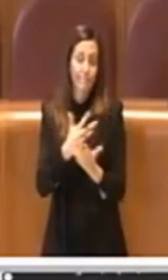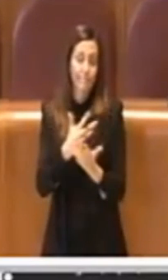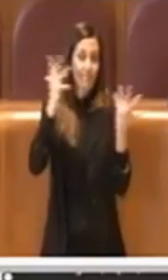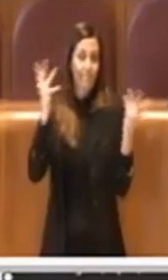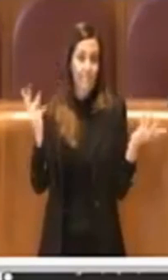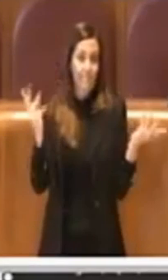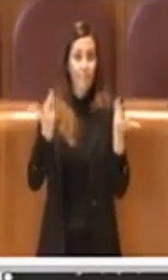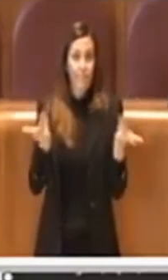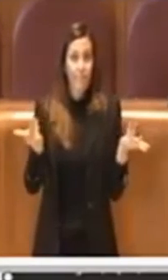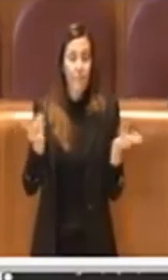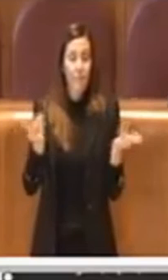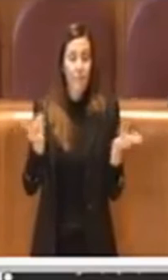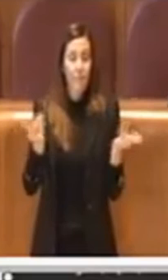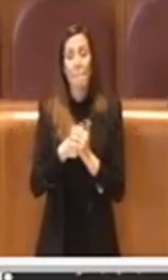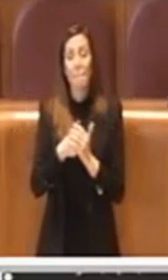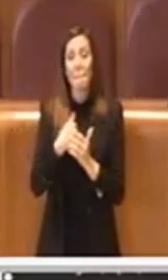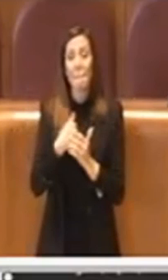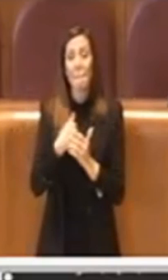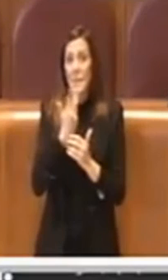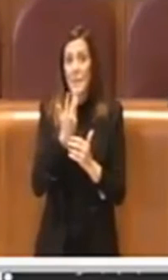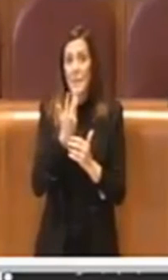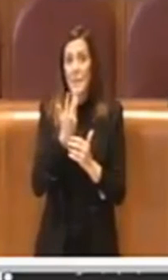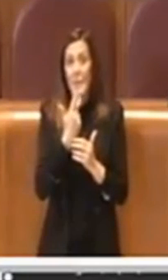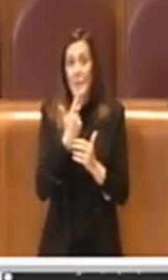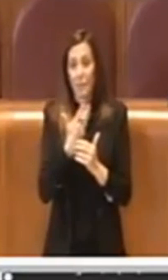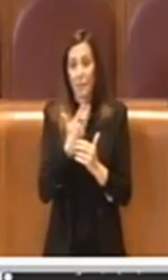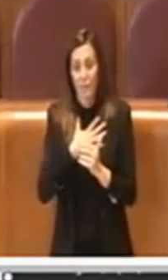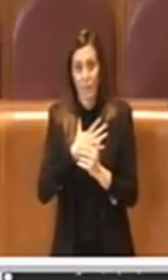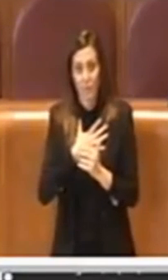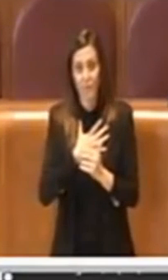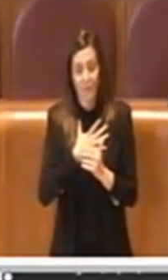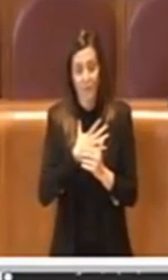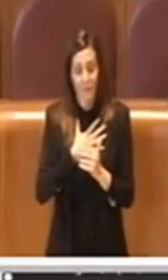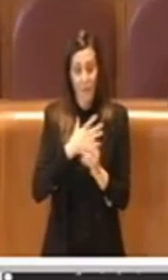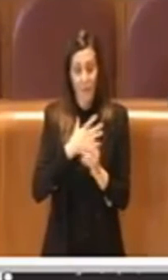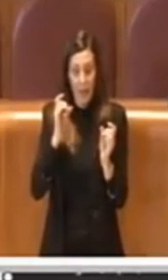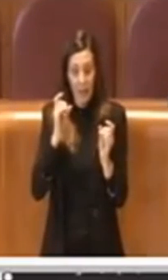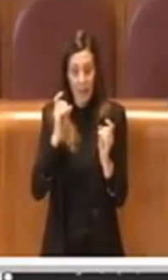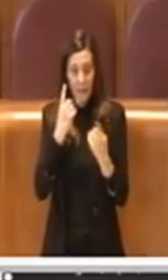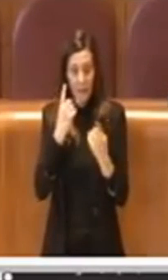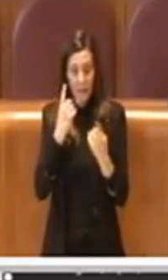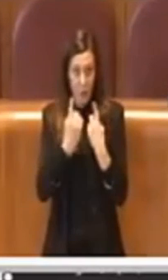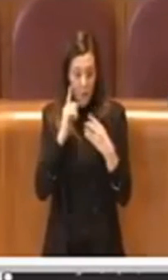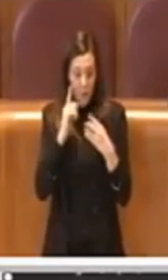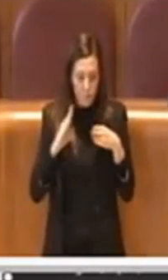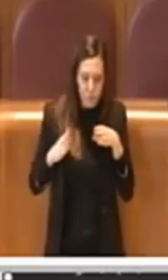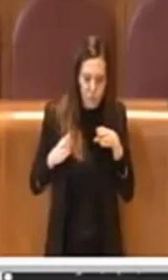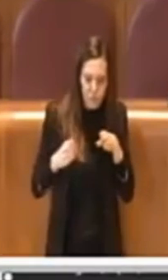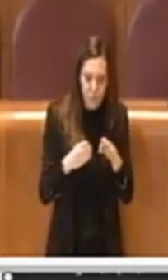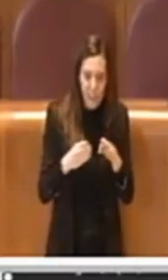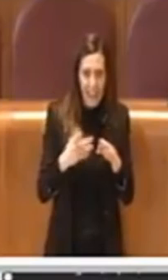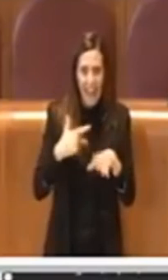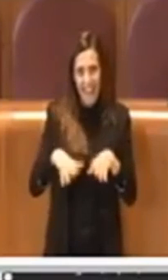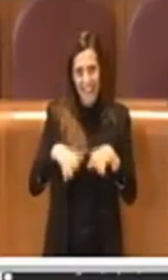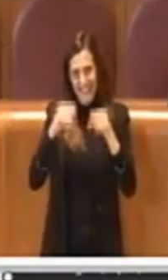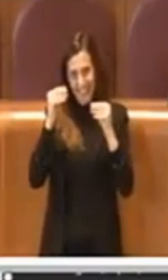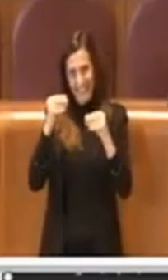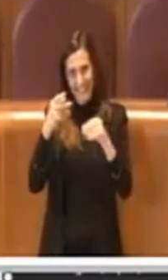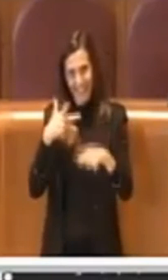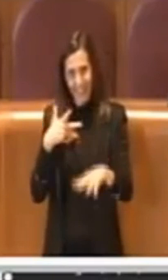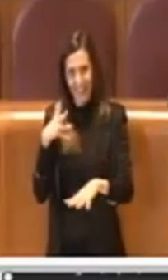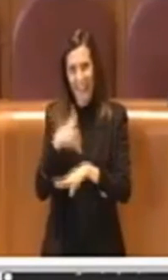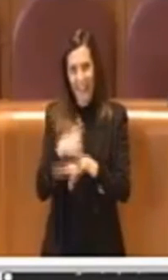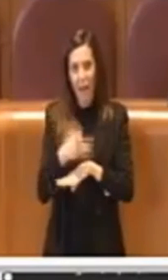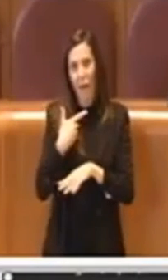adesso vorrei soffermarmi su alcune cose, ho detto all'inizio del mio intervento che volevo fare un'analisi